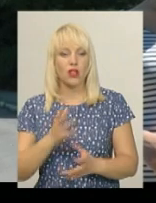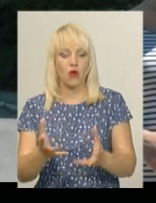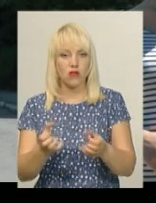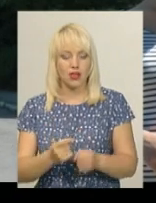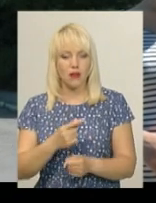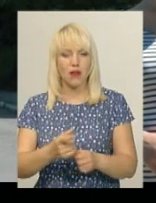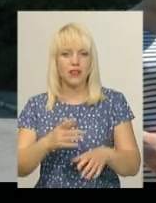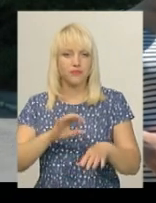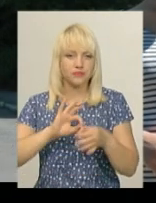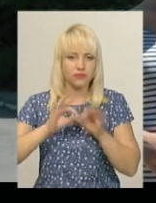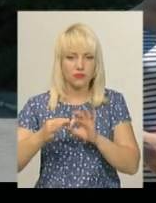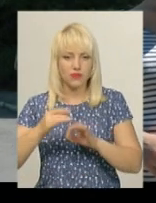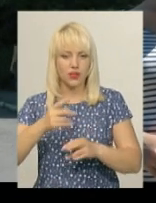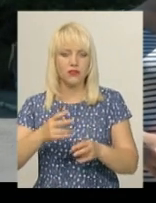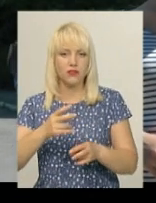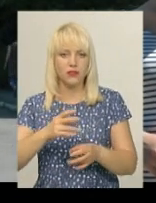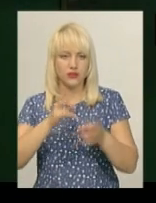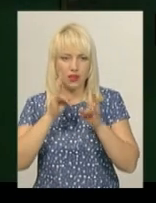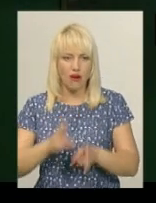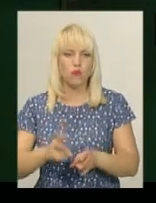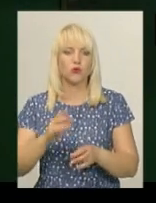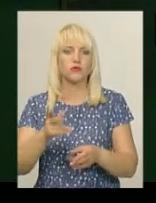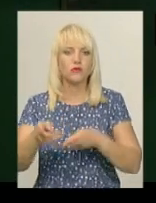протягом двох годин оперували шість спеціалістів.